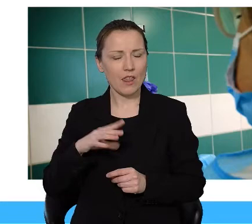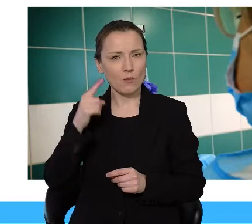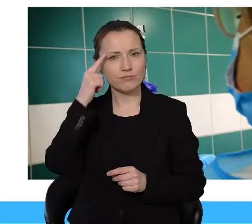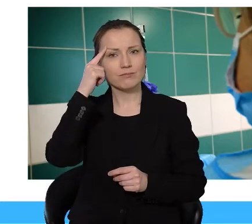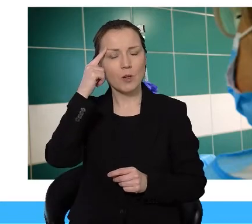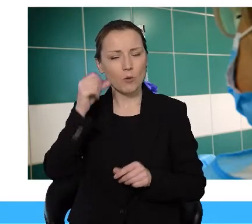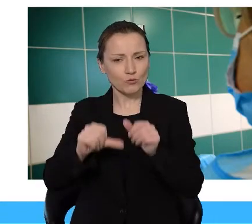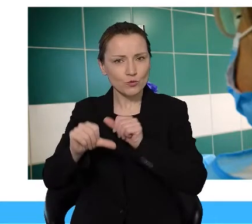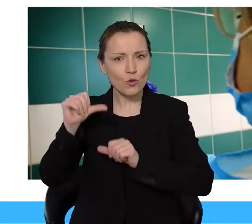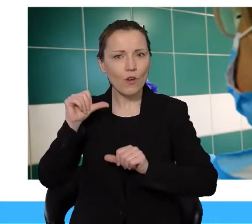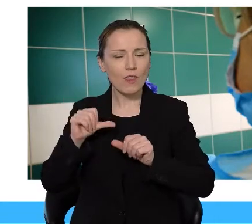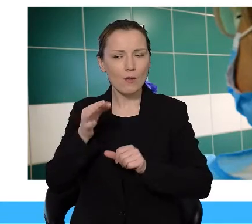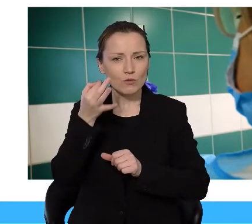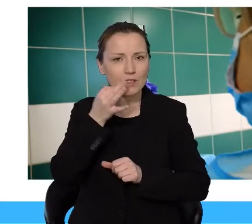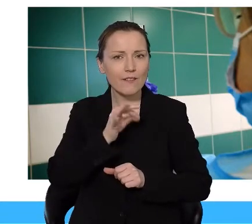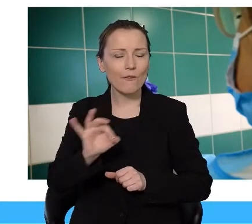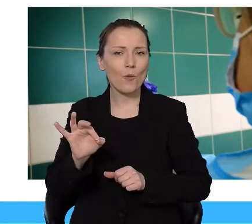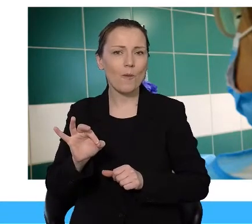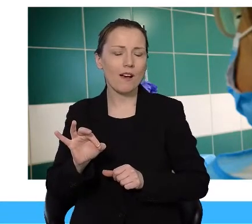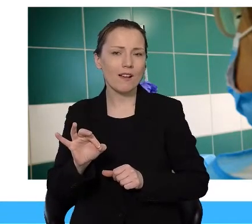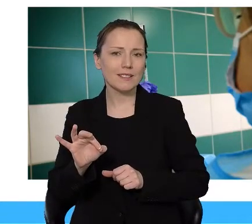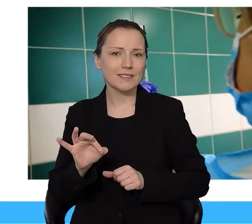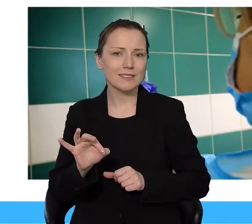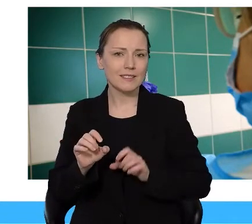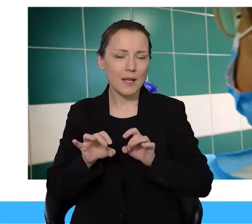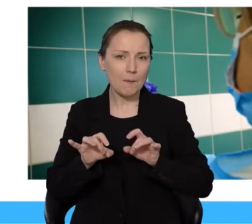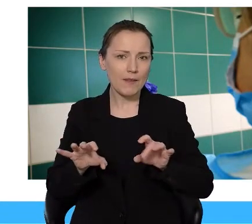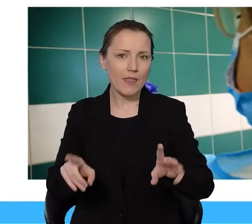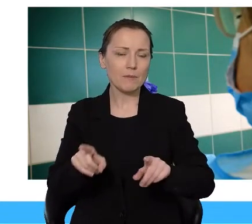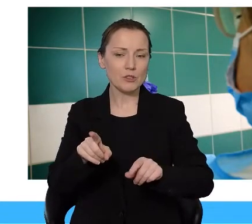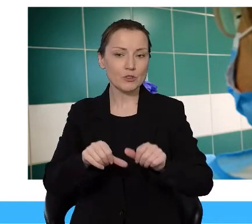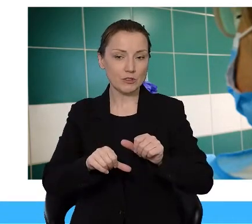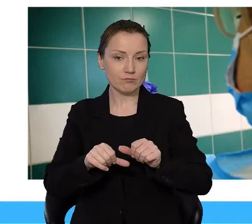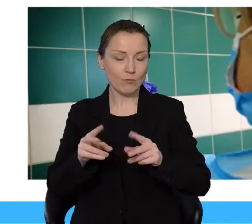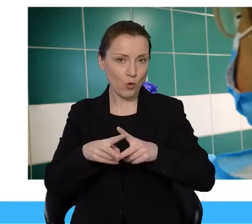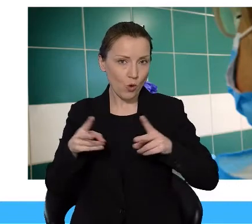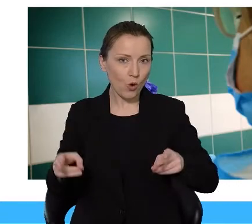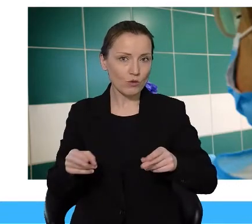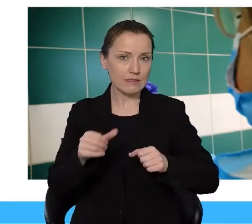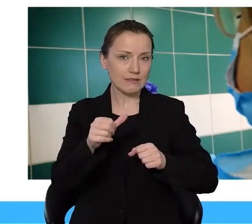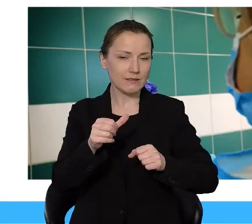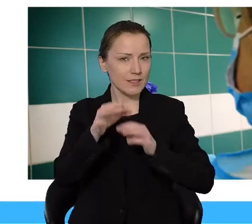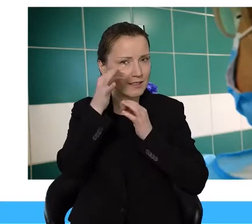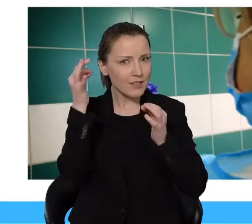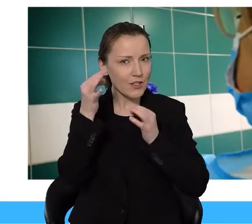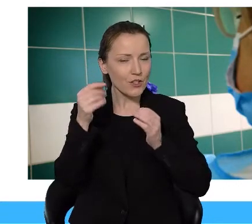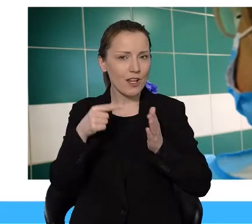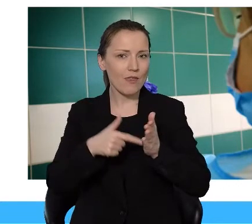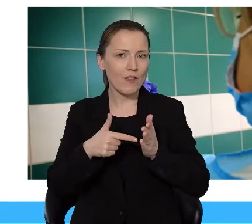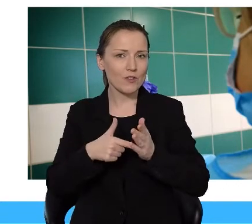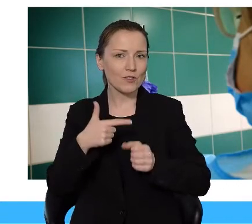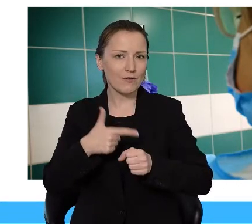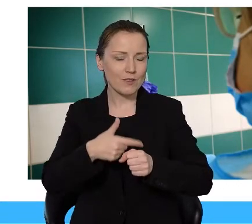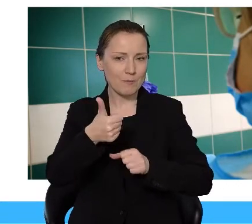ubiegłorocznych informacji epidemicznych od stycznia 2021 roku organizujemy